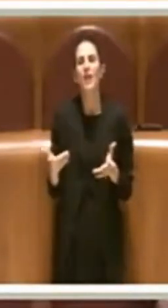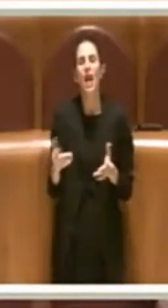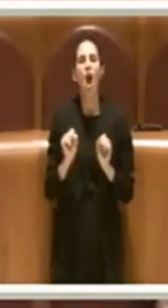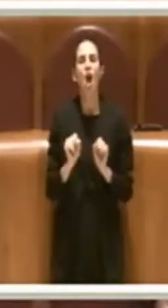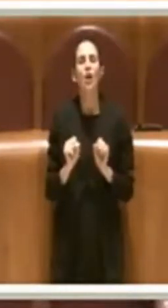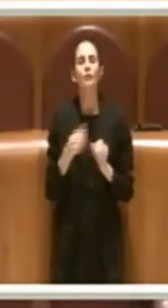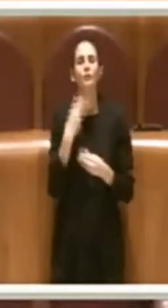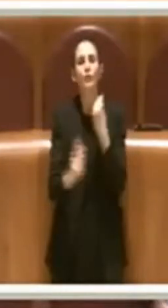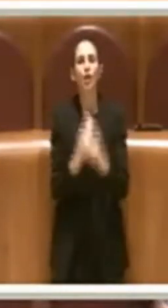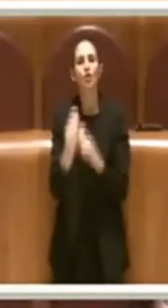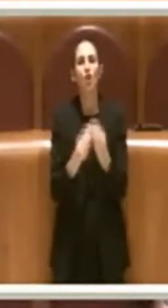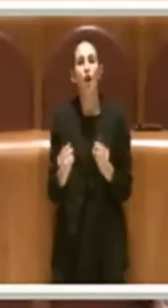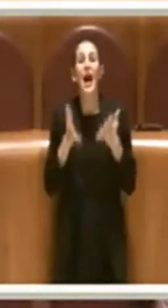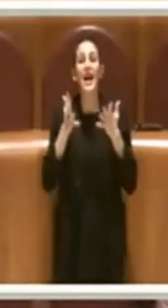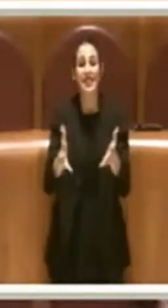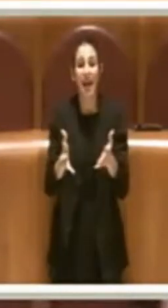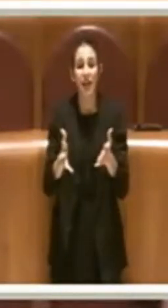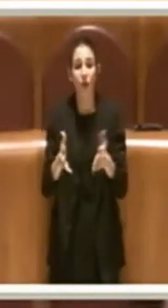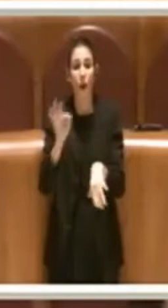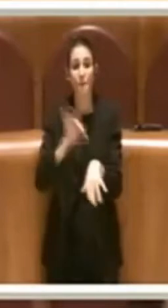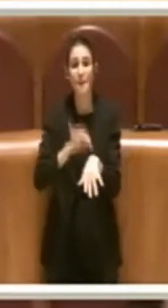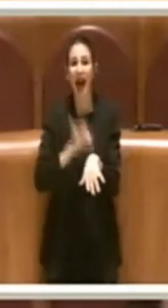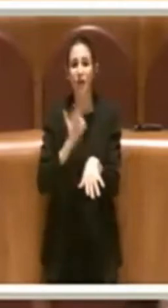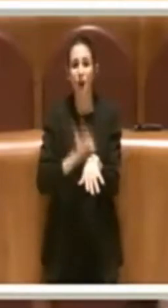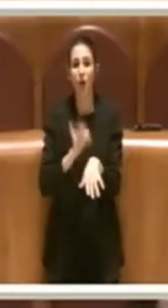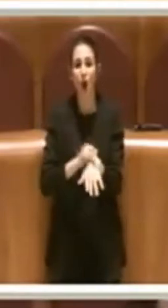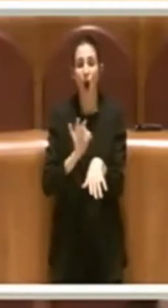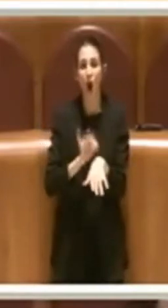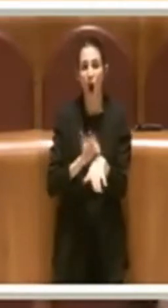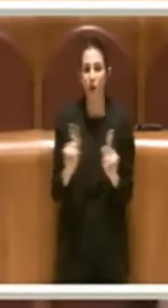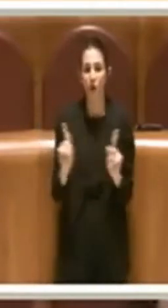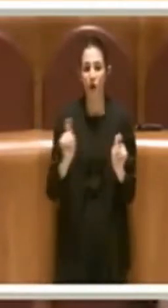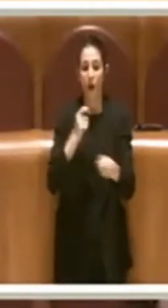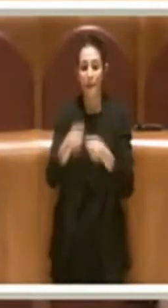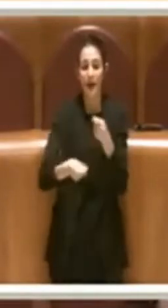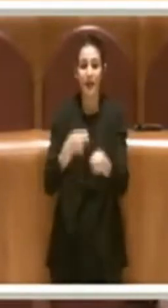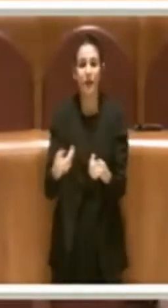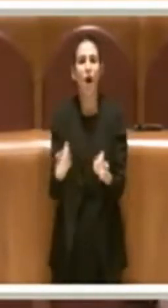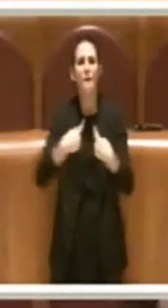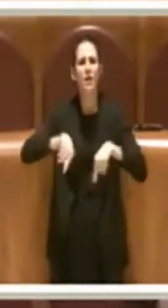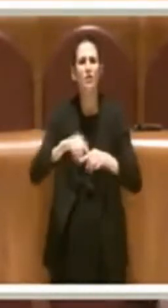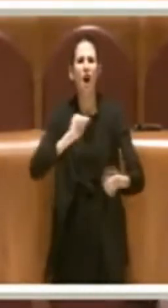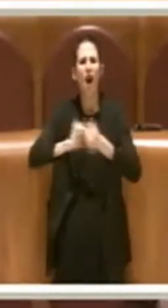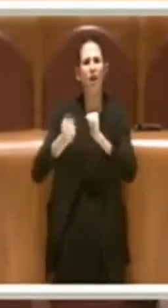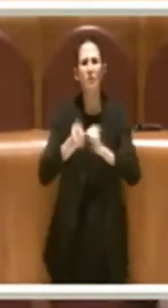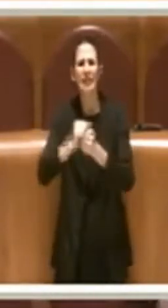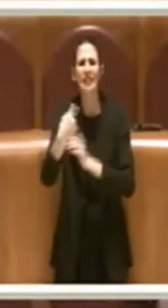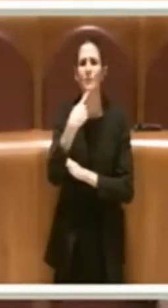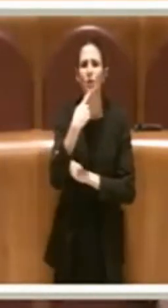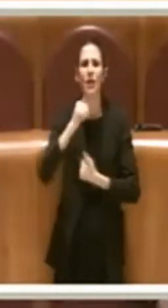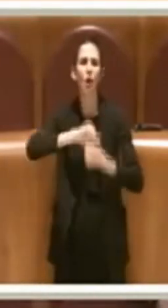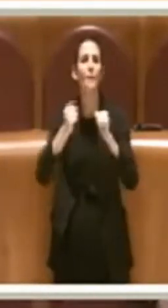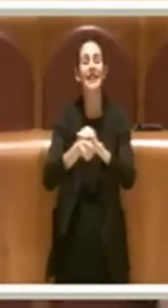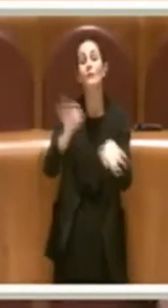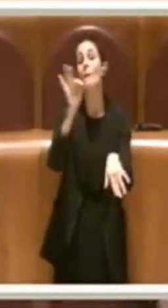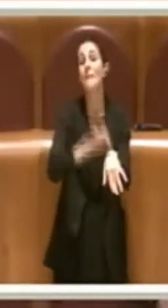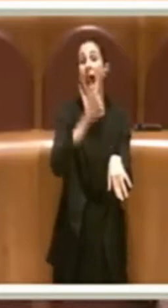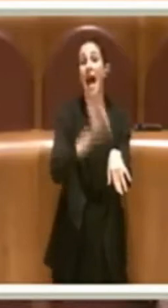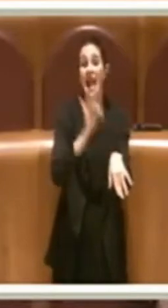che andiamo a combattere, non andiamo a combattere il gestore, il concessionario, lo Stato, andiamo a combattere una patologia che è ben diverso.